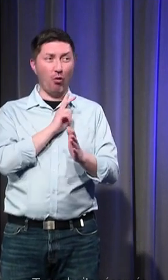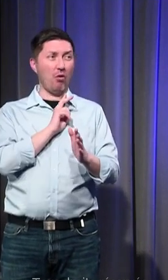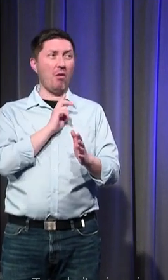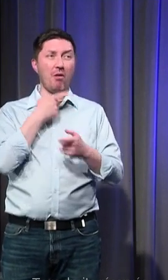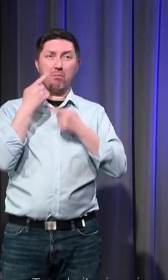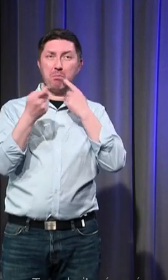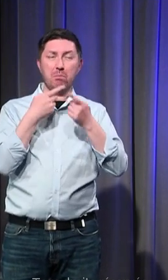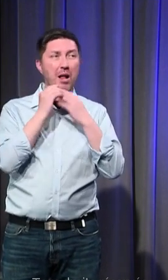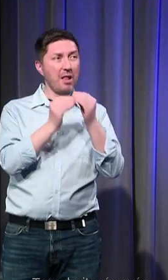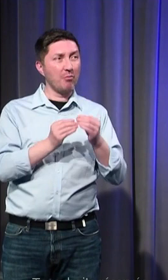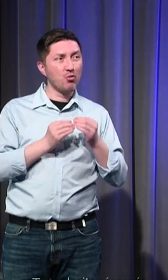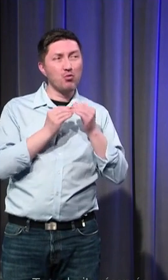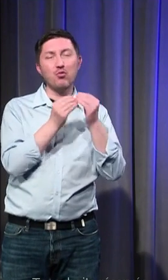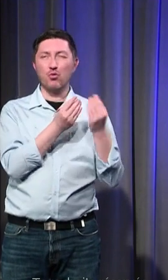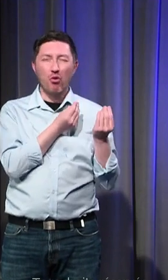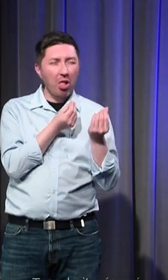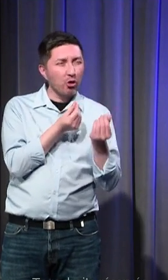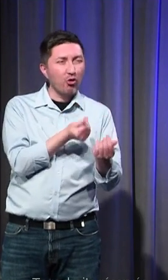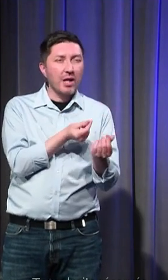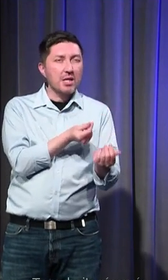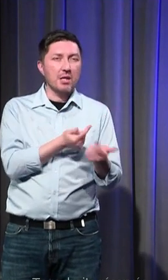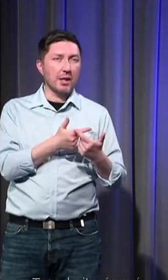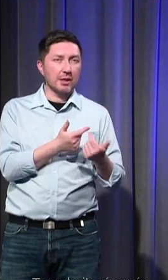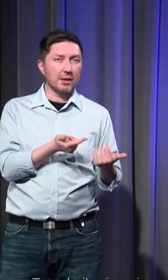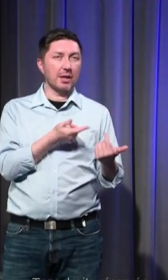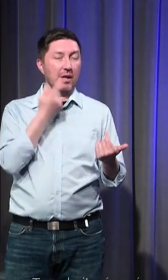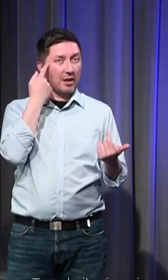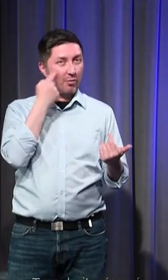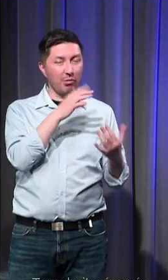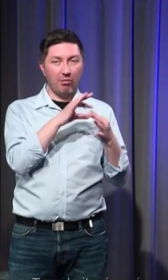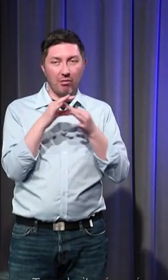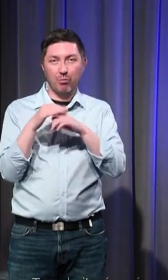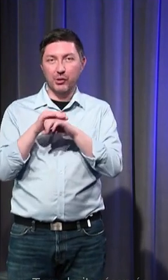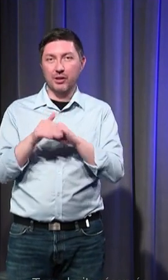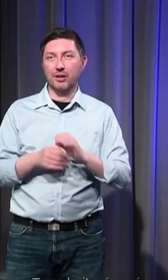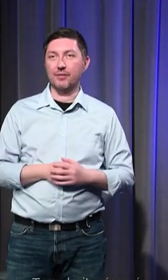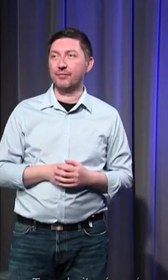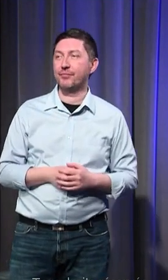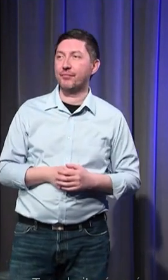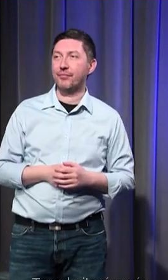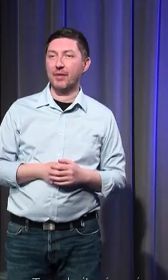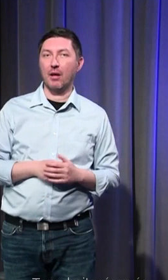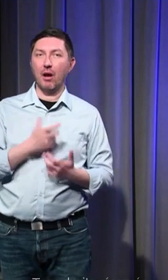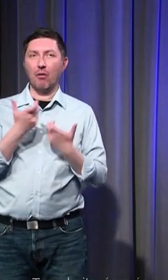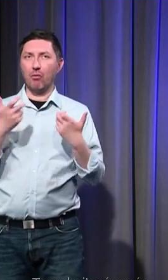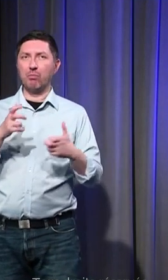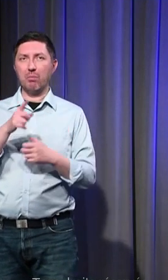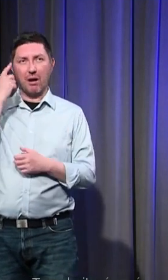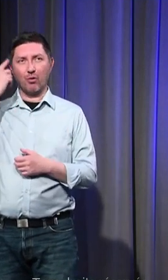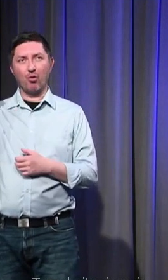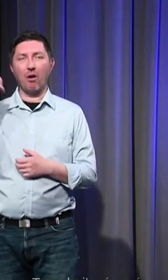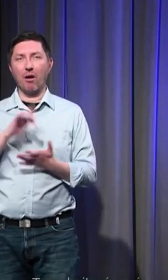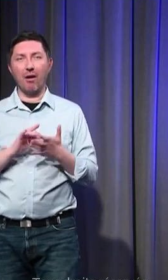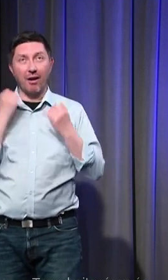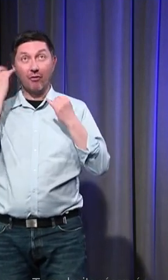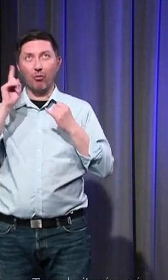ces différents niveaux s'articulent je dis cela pour ne pas faire une transposition qui serait erronée de s'imaginer qu